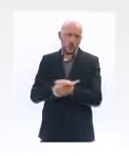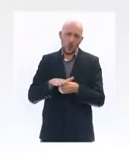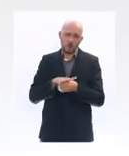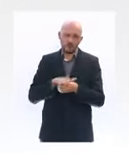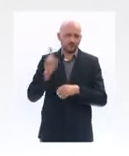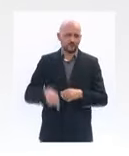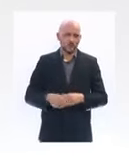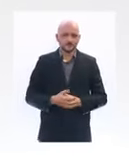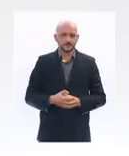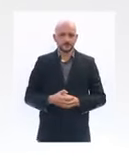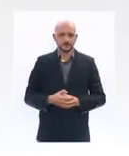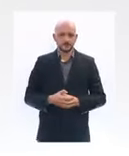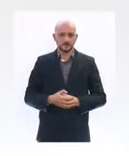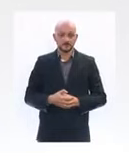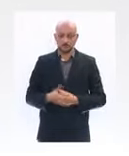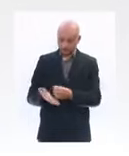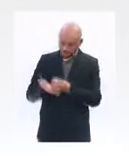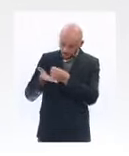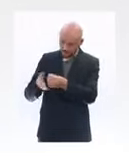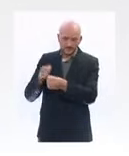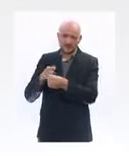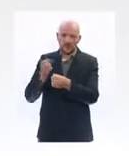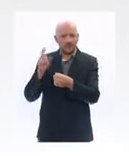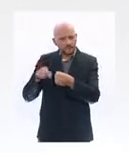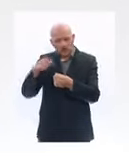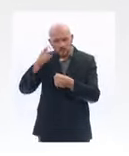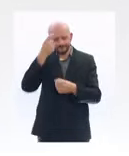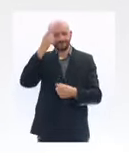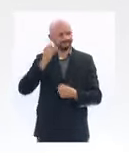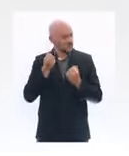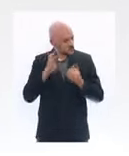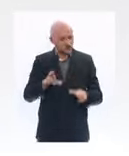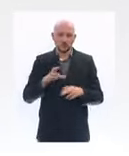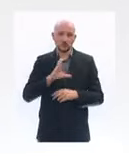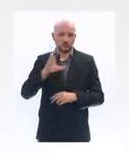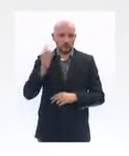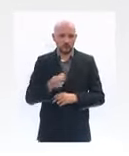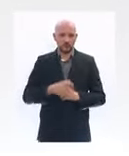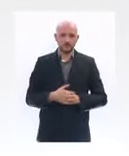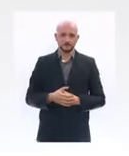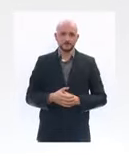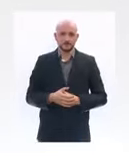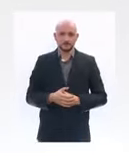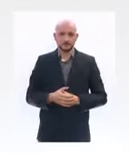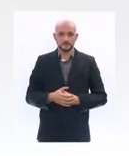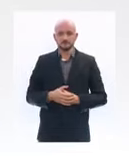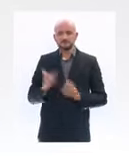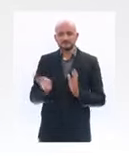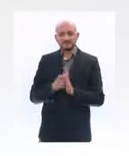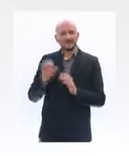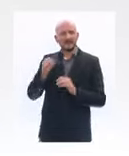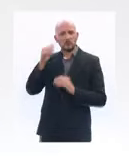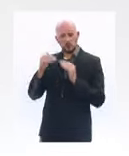Ce soutien leur est acquis. Comme lors du premier confinement, nous serons à leur écoute tous les jours.